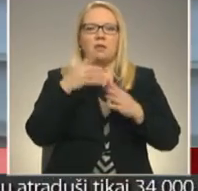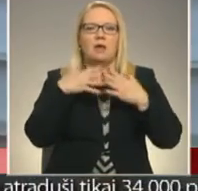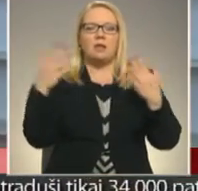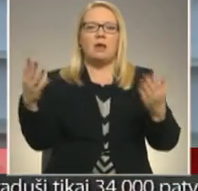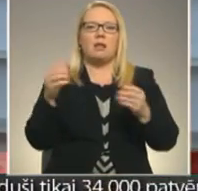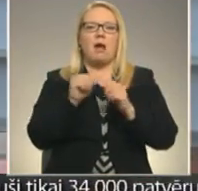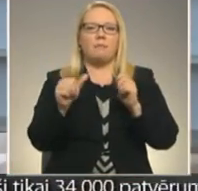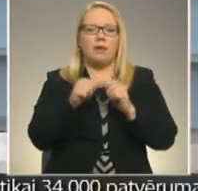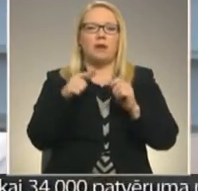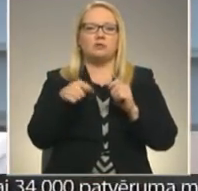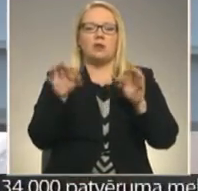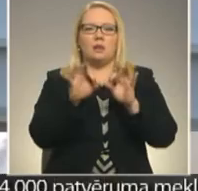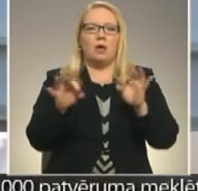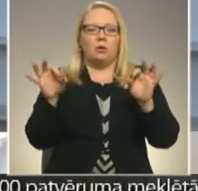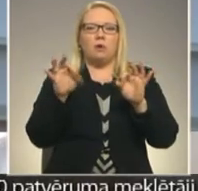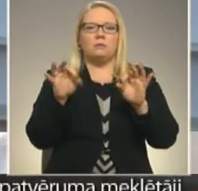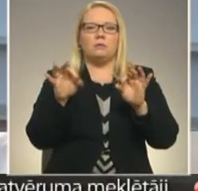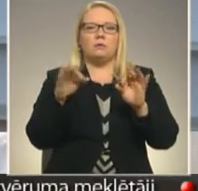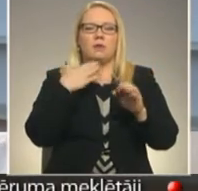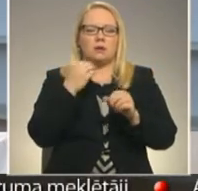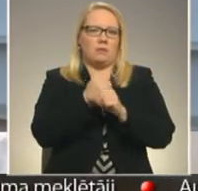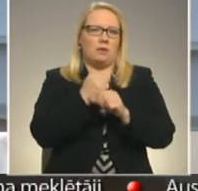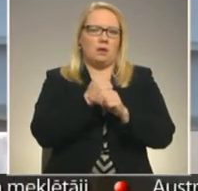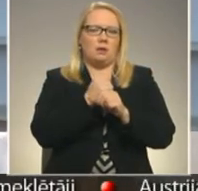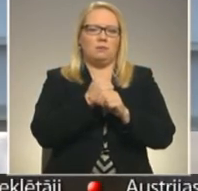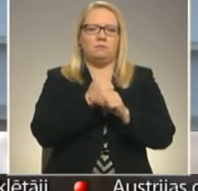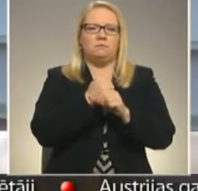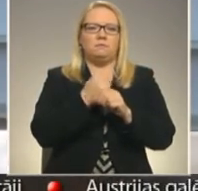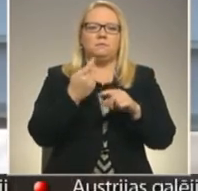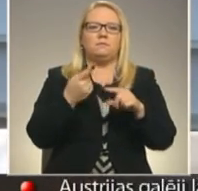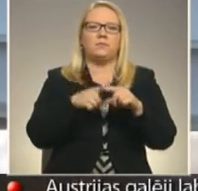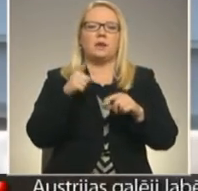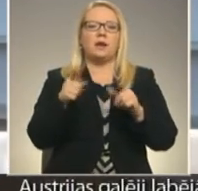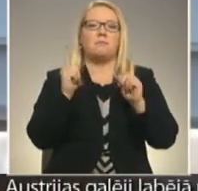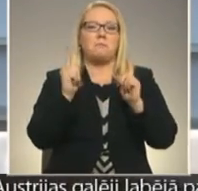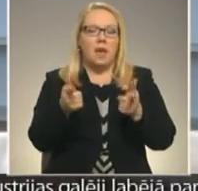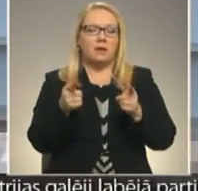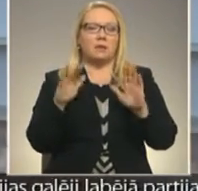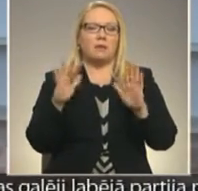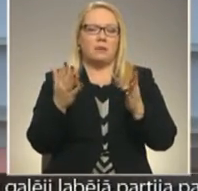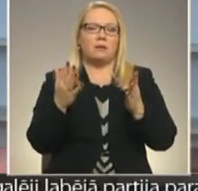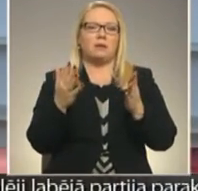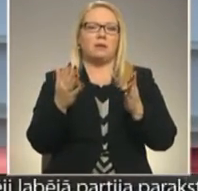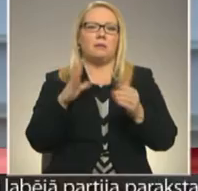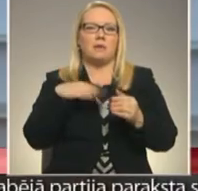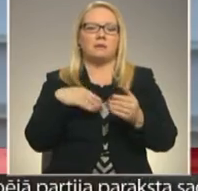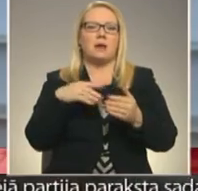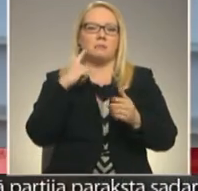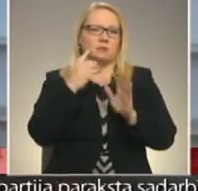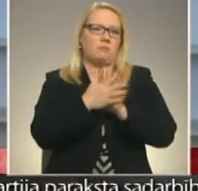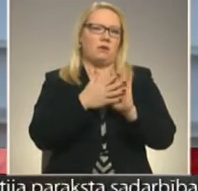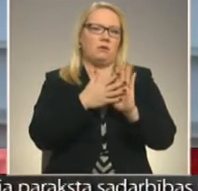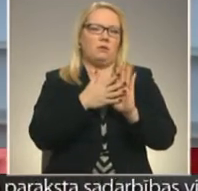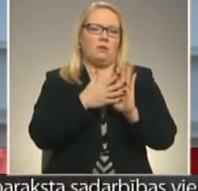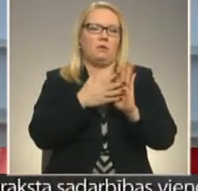tīkla aptieka, šeit neko negribēja darīt. Nu, it kā piekritu, un pēc tam tik sapratu, ko